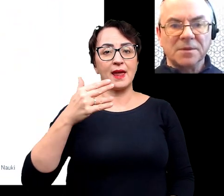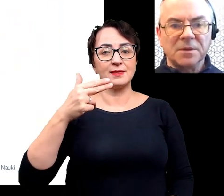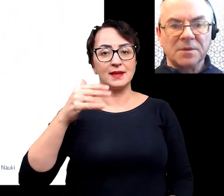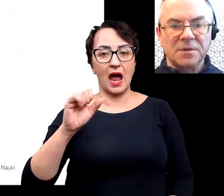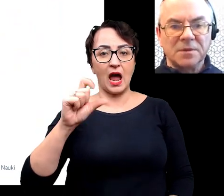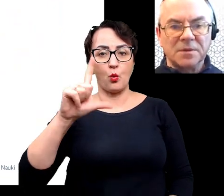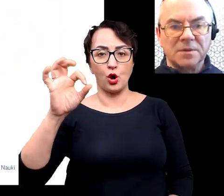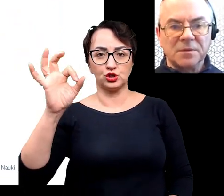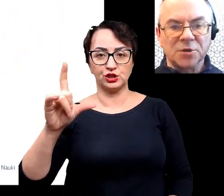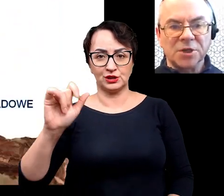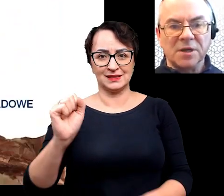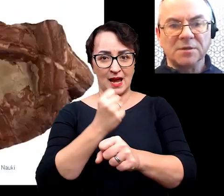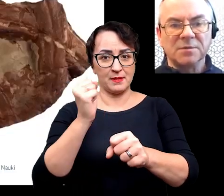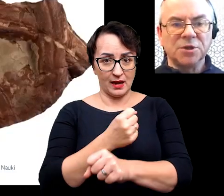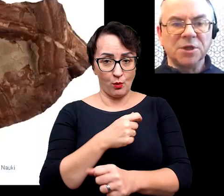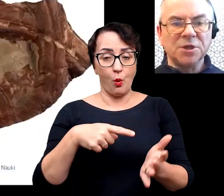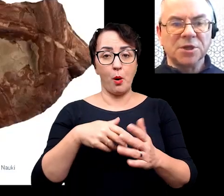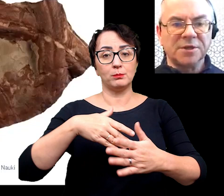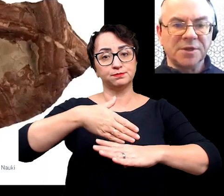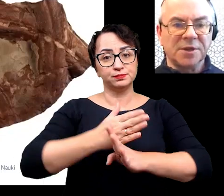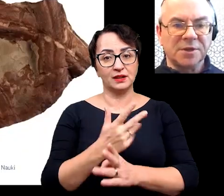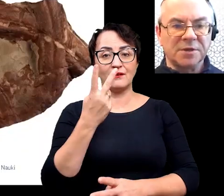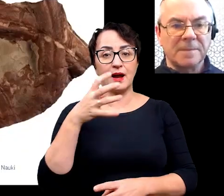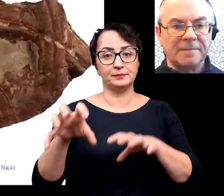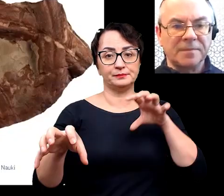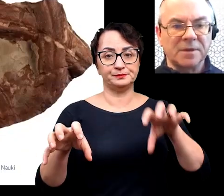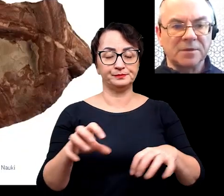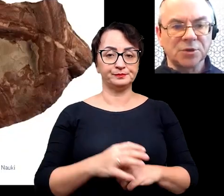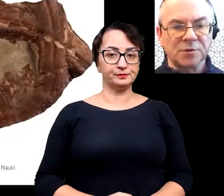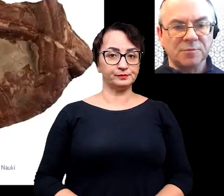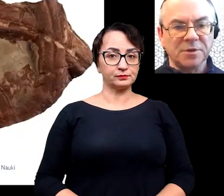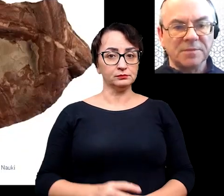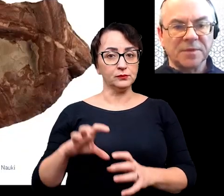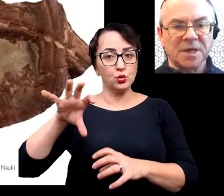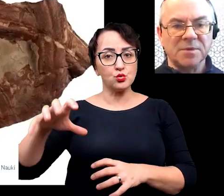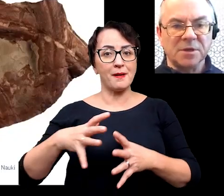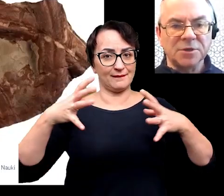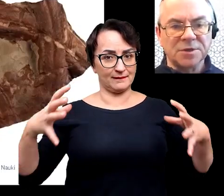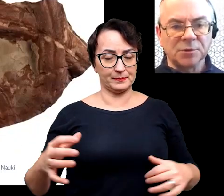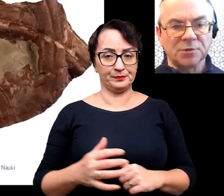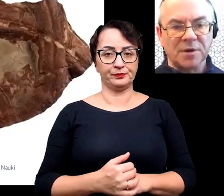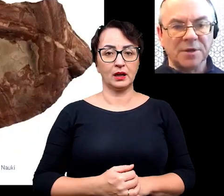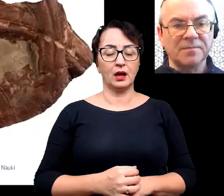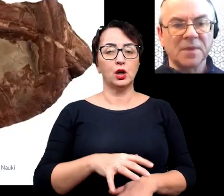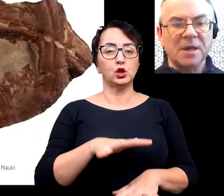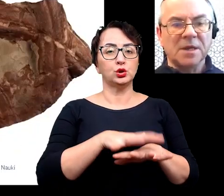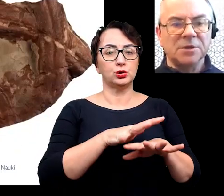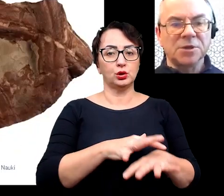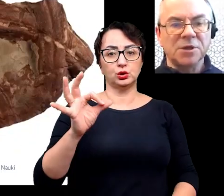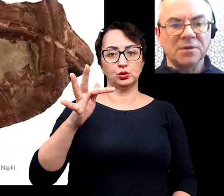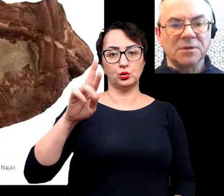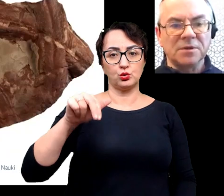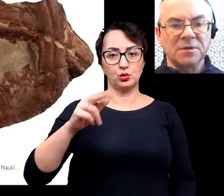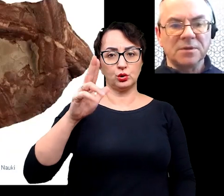można podzielić na dwie takie duże grupy, na skamieniałości strukturalne,